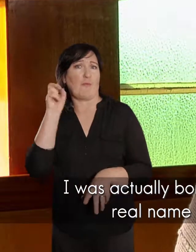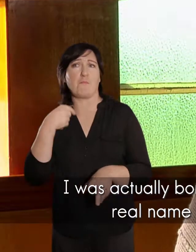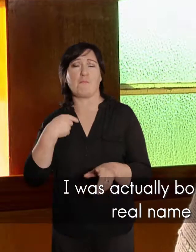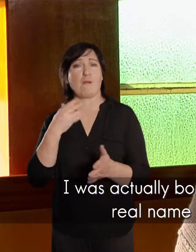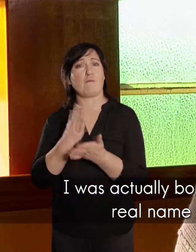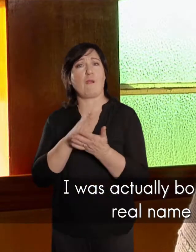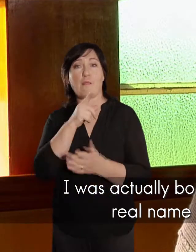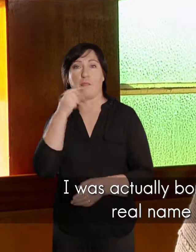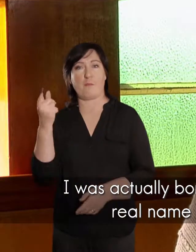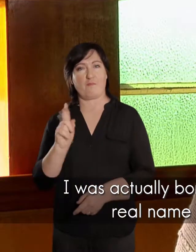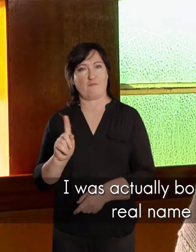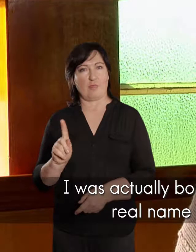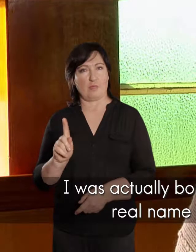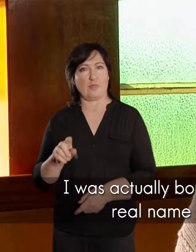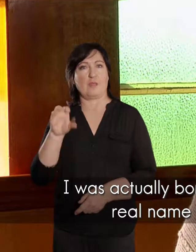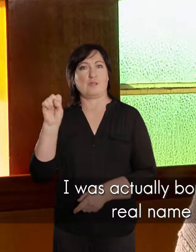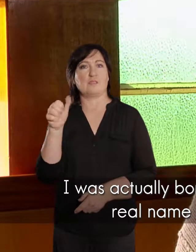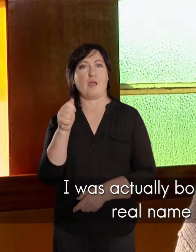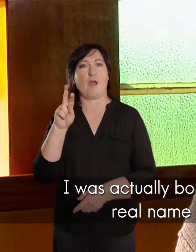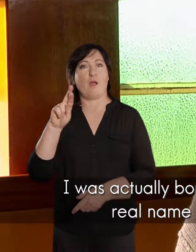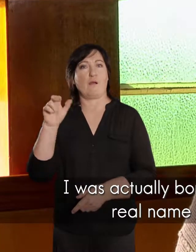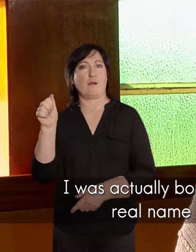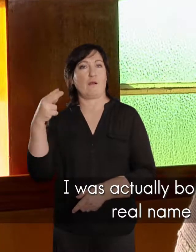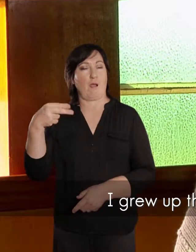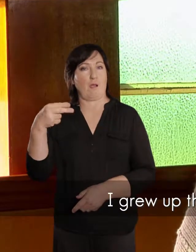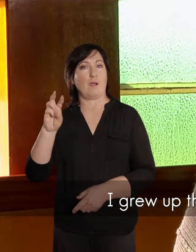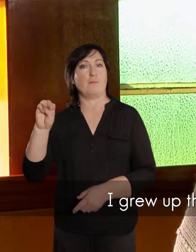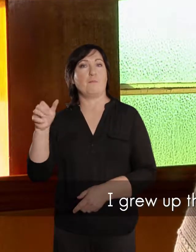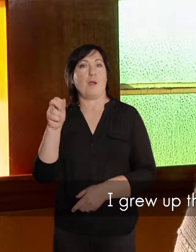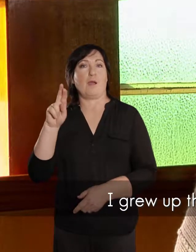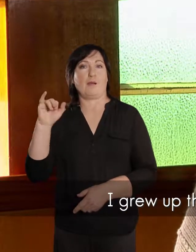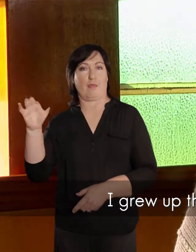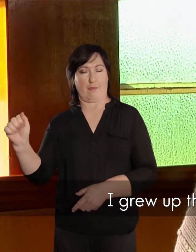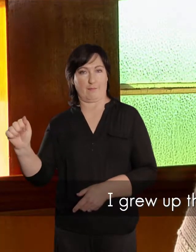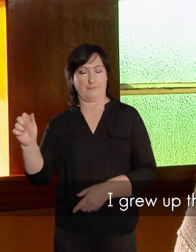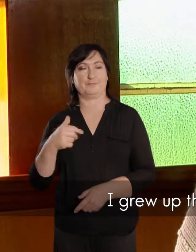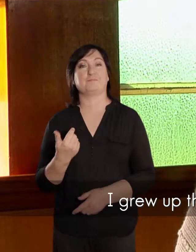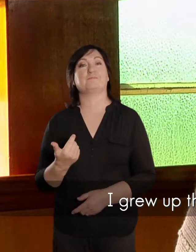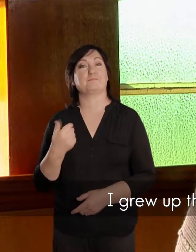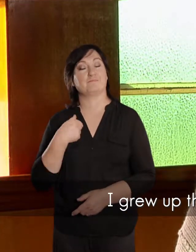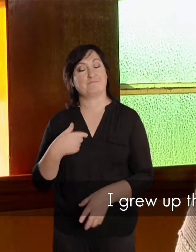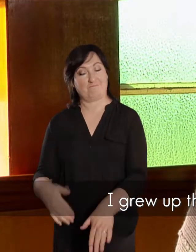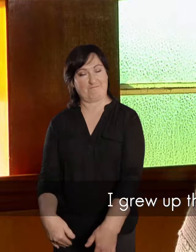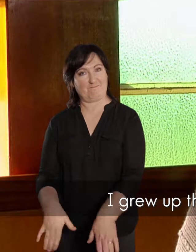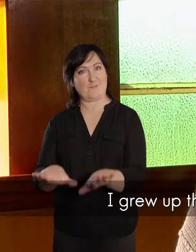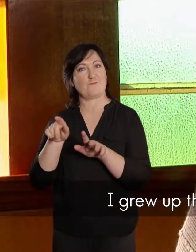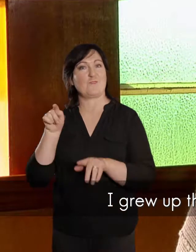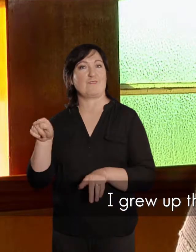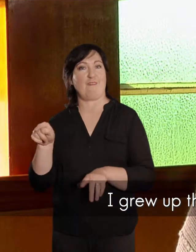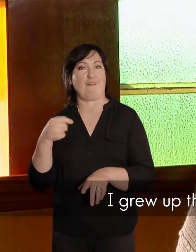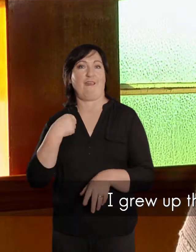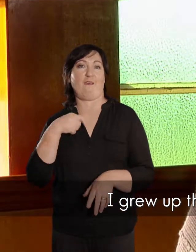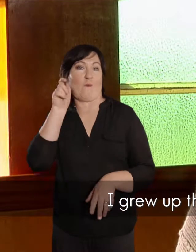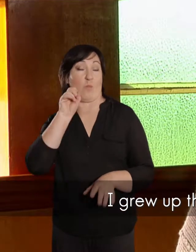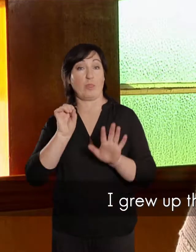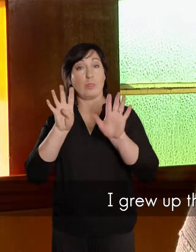maar ek het uurst ook school toe gaan gehoor wat my rechtenaam is. Ek het groot geword daar, is op 19 jaar